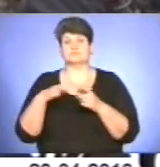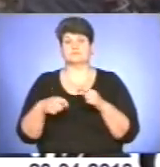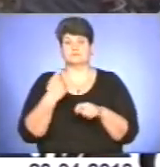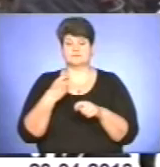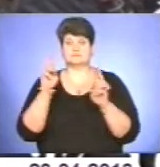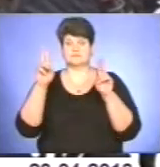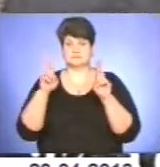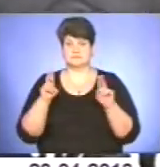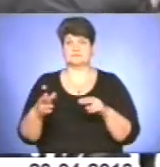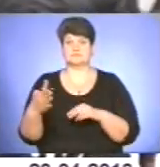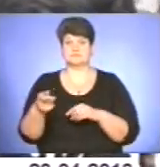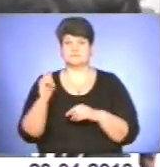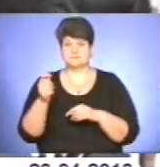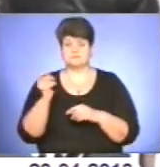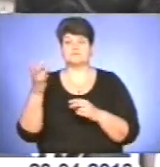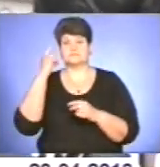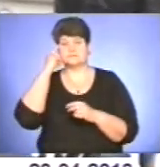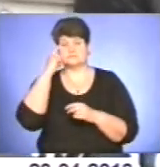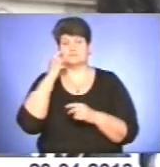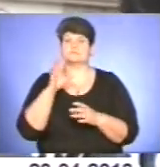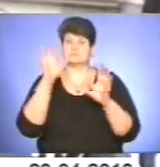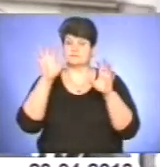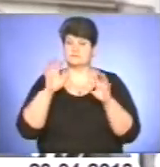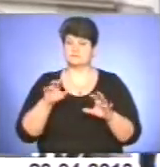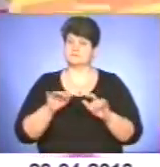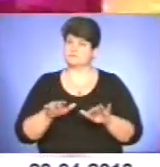задуматися над відповідальністю за незаконні дії.